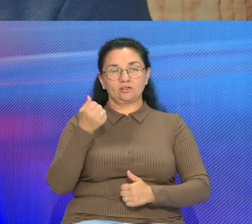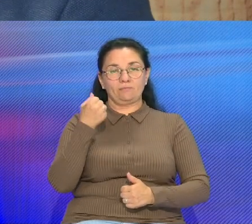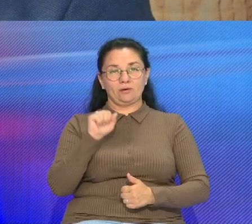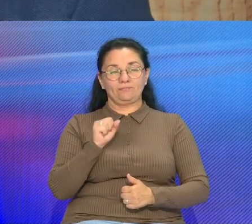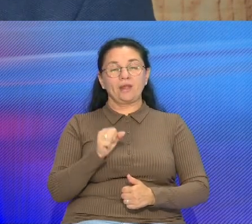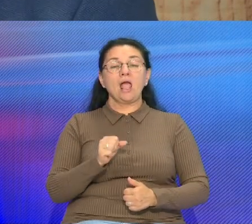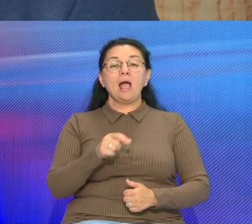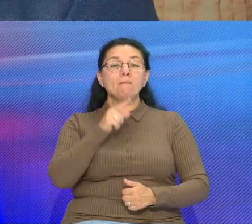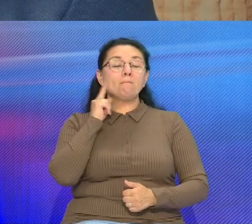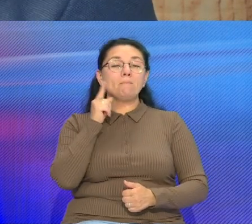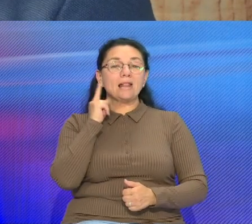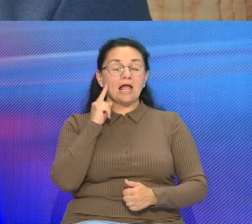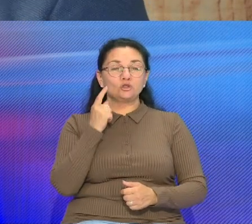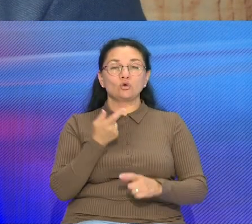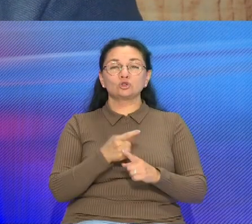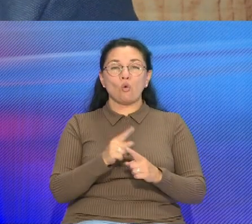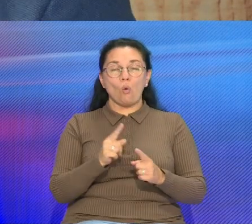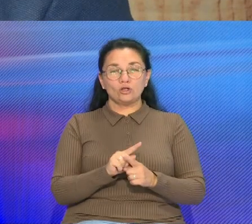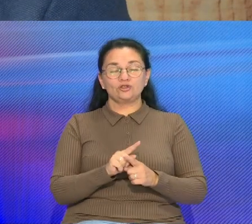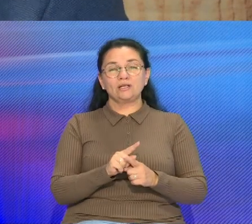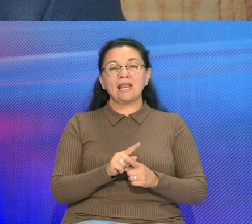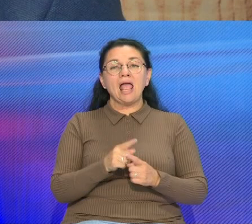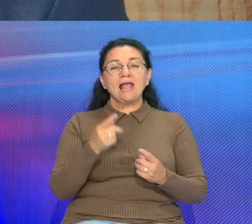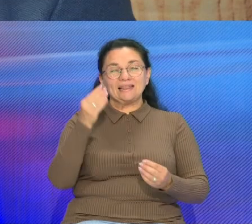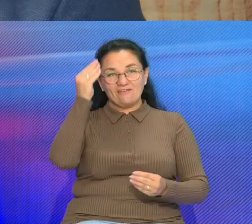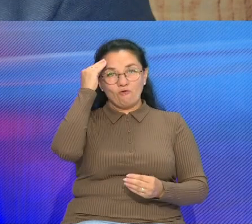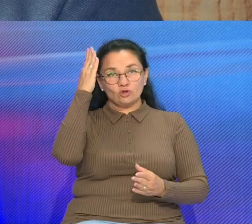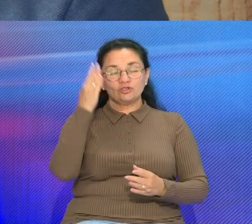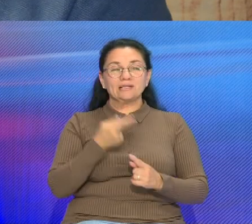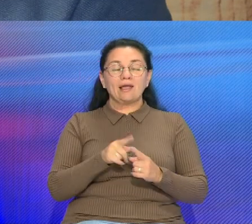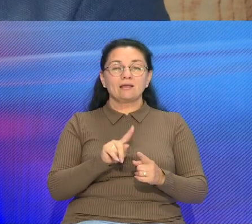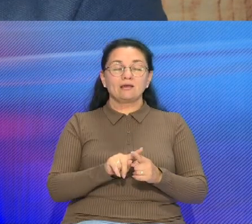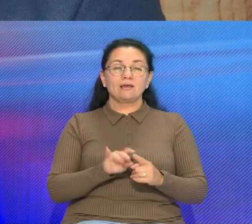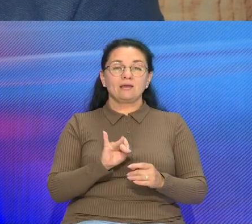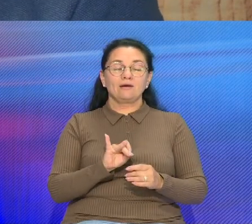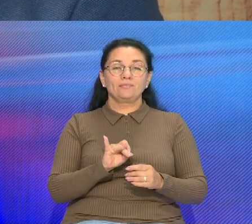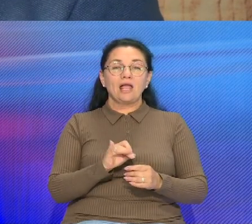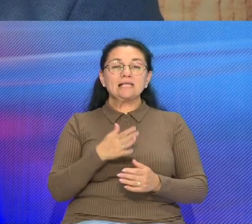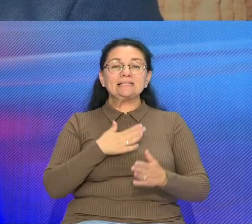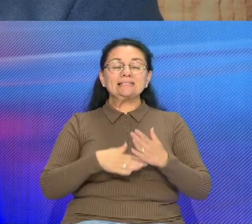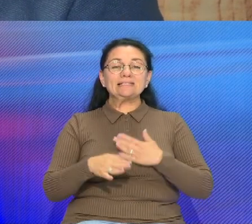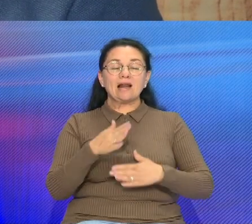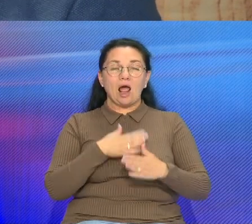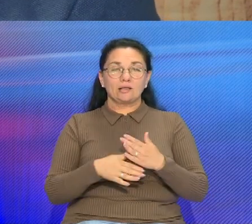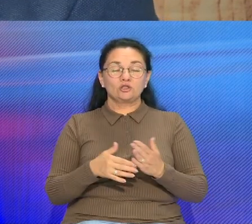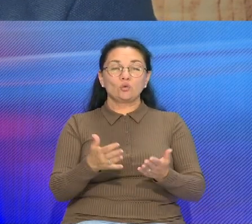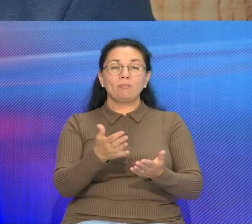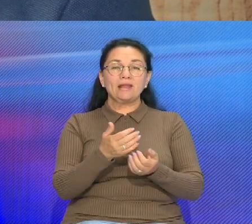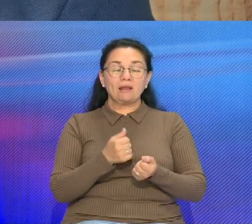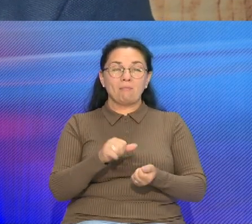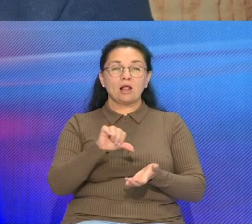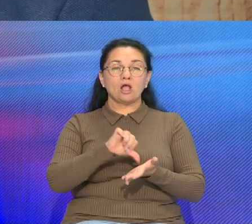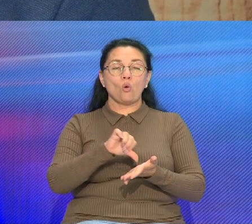ограничении очень спортивная, творческая Развита в абсолютно всех направлениях И с радостью принимала участие